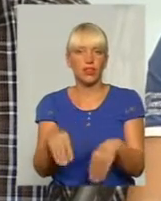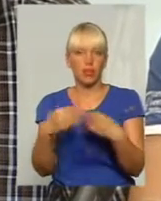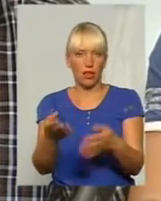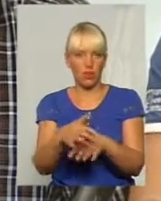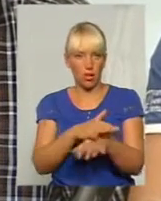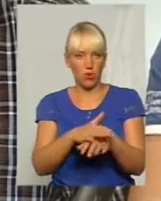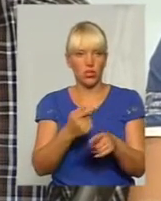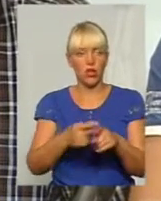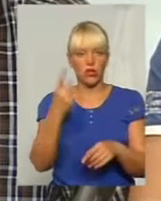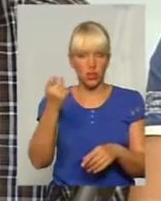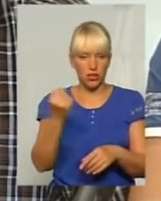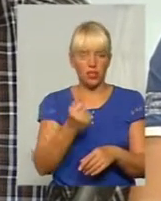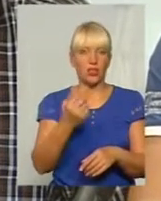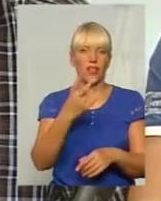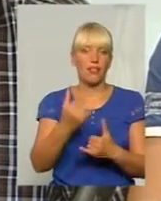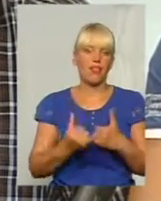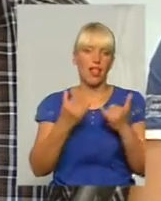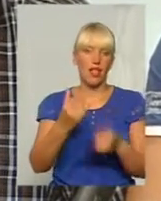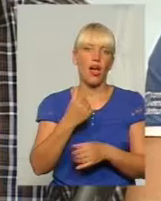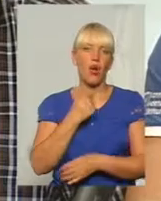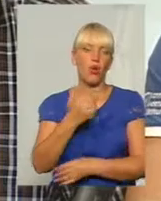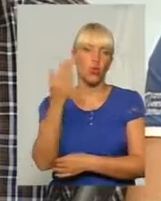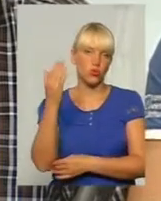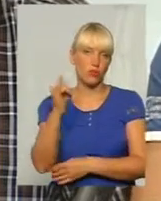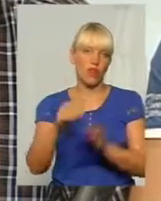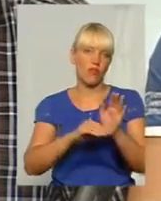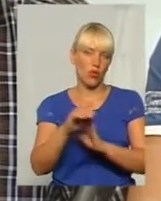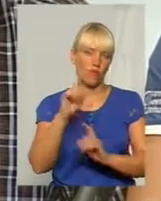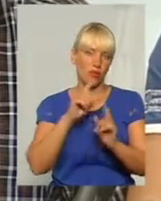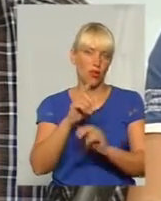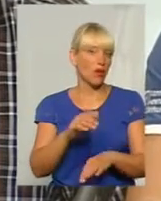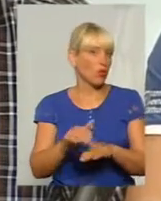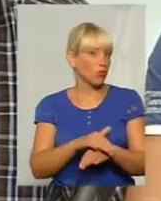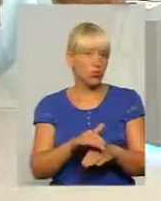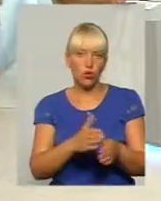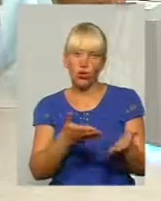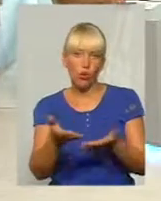окремий тиждень для голосування в Раді. Будьте добрі, відсидіть. Там, з 8-ї, там, 6